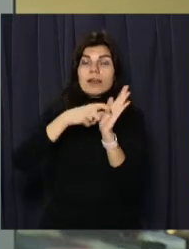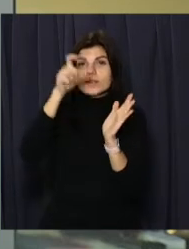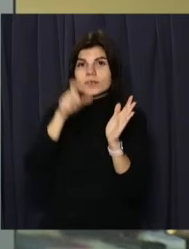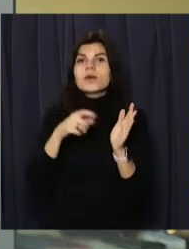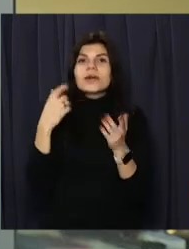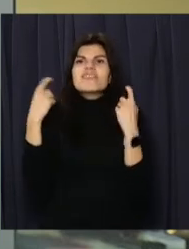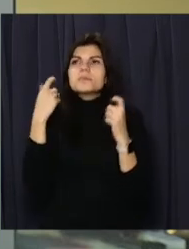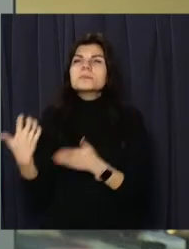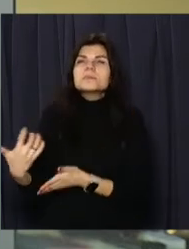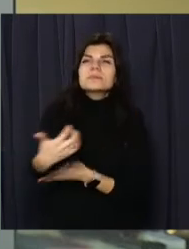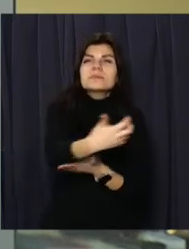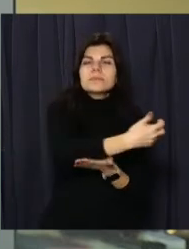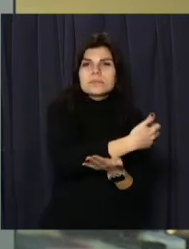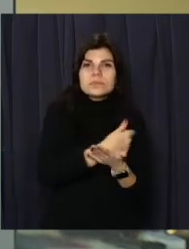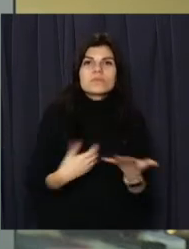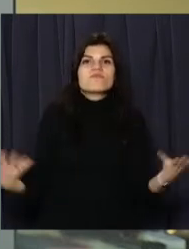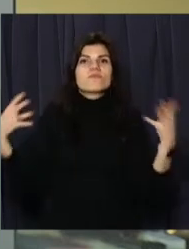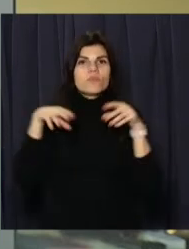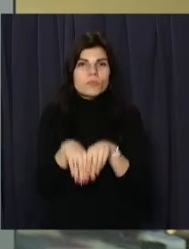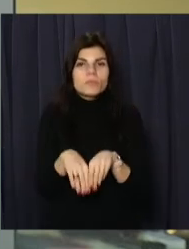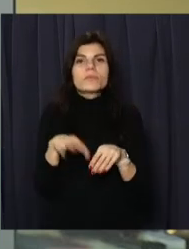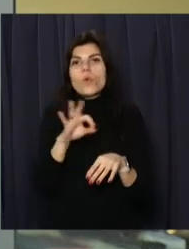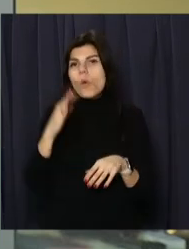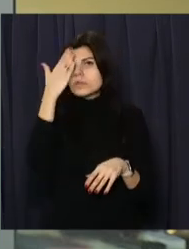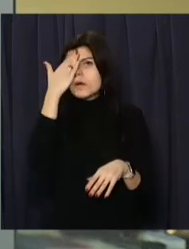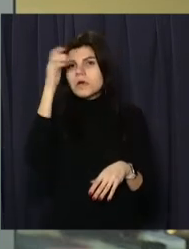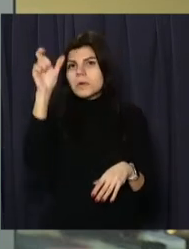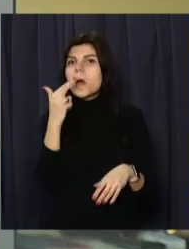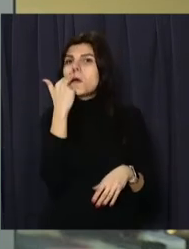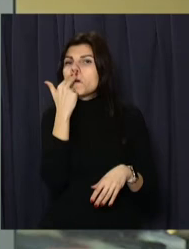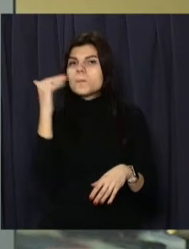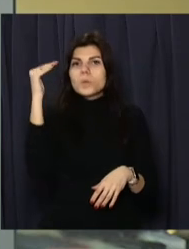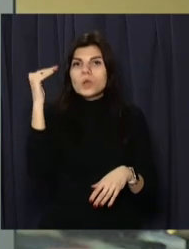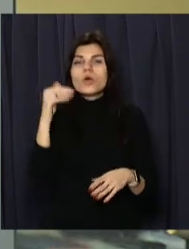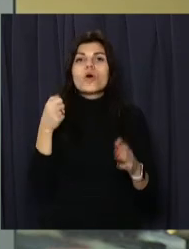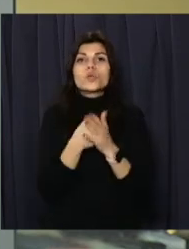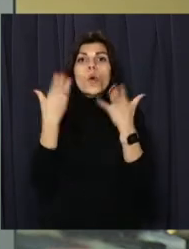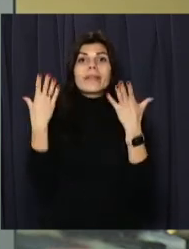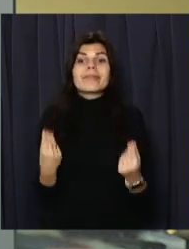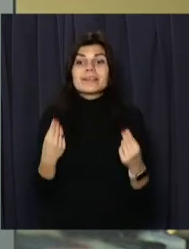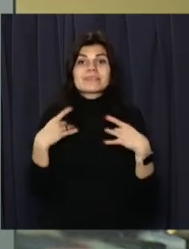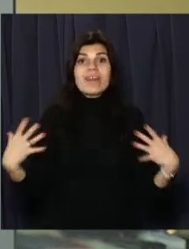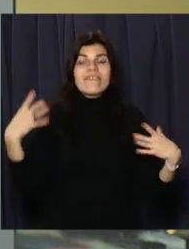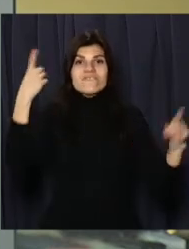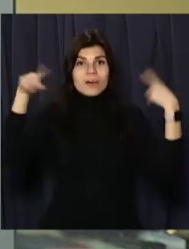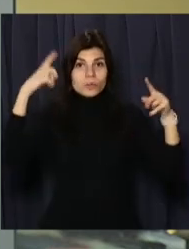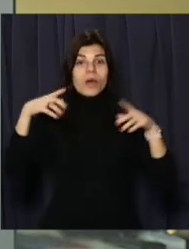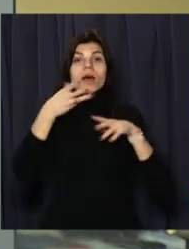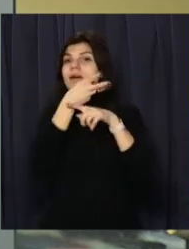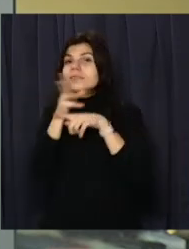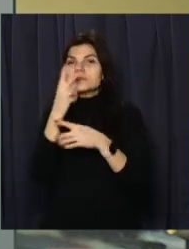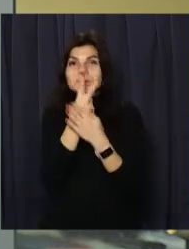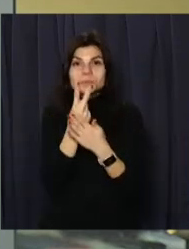дані і врешті-решт зібрав їх докупи. Про талановитого підлітка до Всесвітнього дня дітей-винахідників наш наступний сюжет.